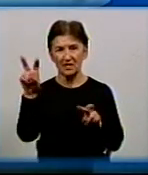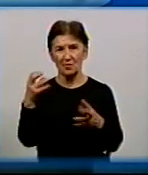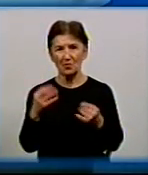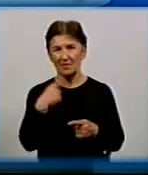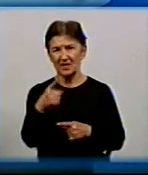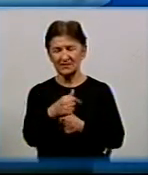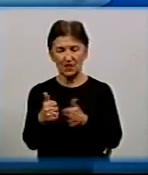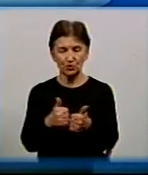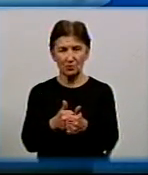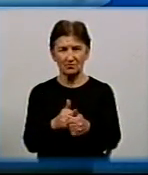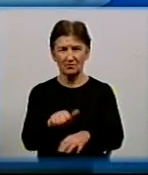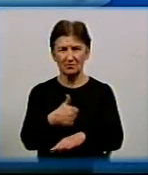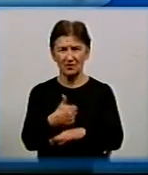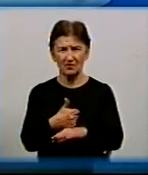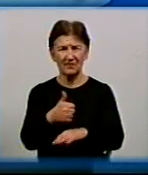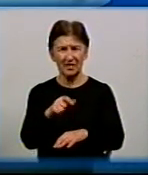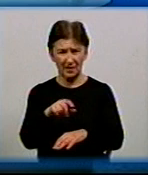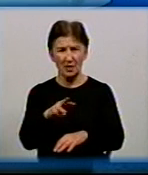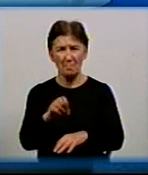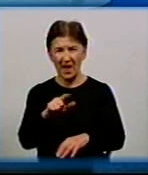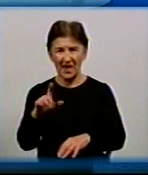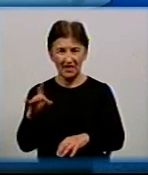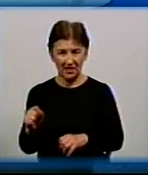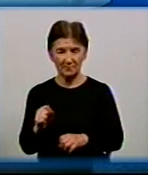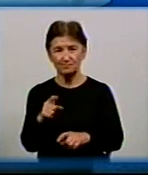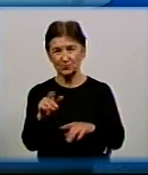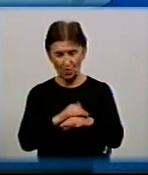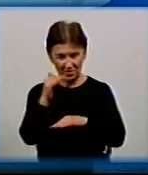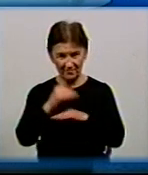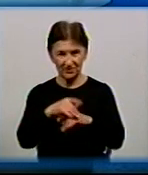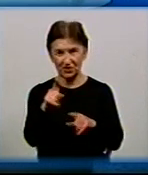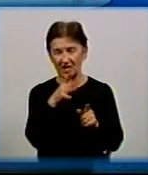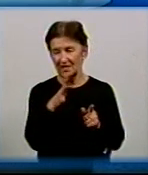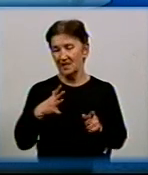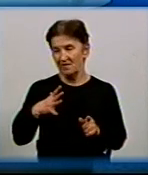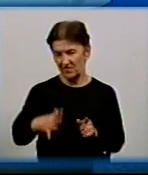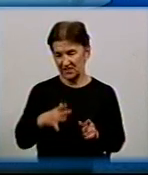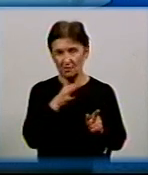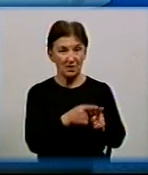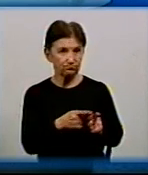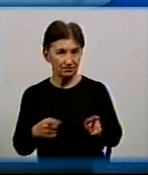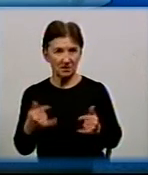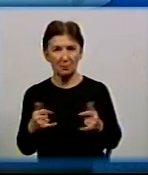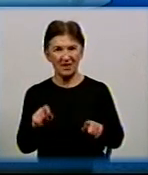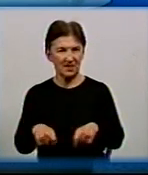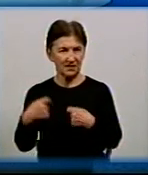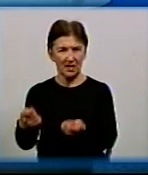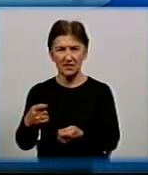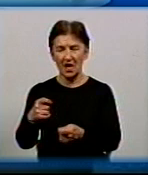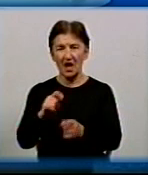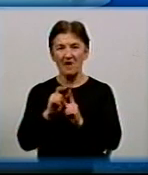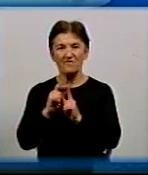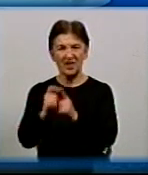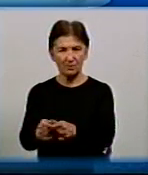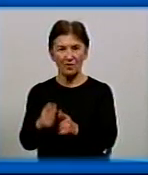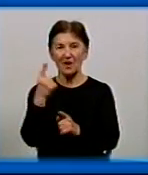Мосіним, заступником міського голови Кропивницького. Добрий вечір. Добрий вечір. Витримали паузу. І чи можемо дати тепер відповідь на перше питання?